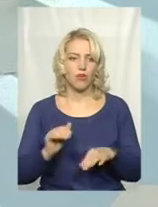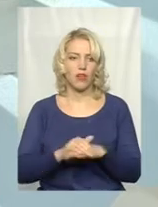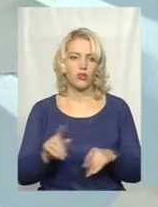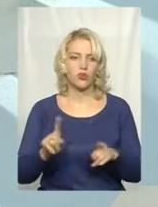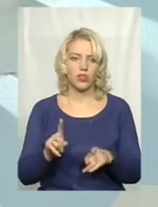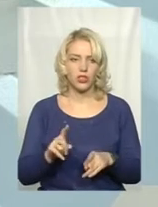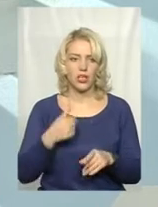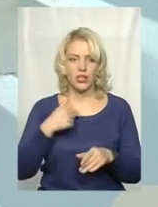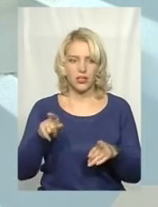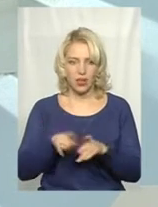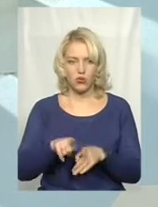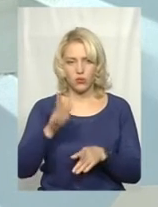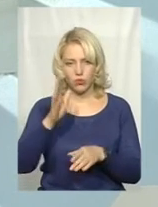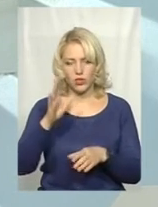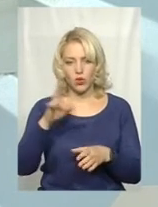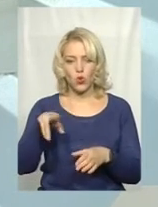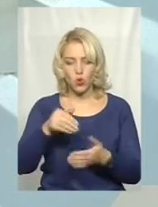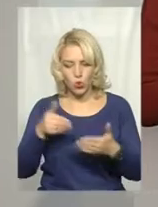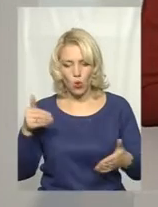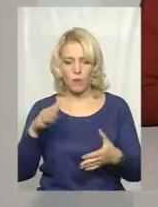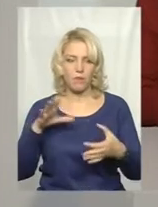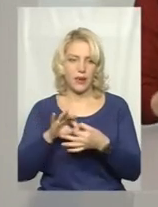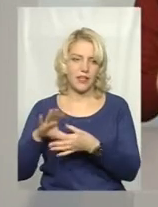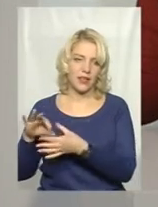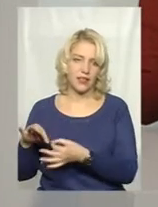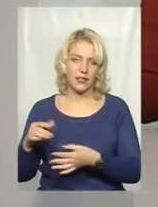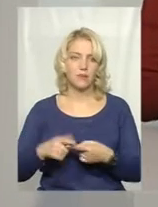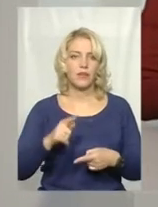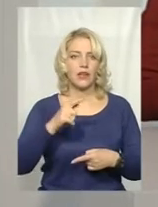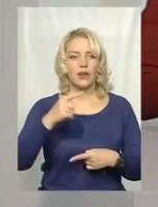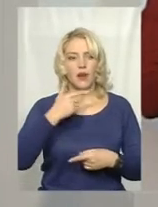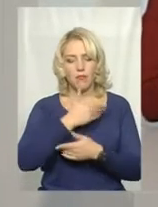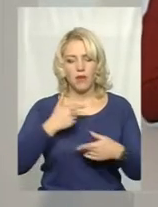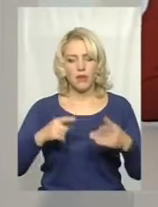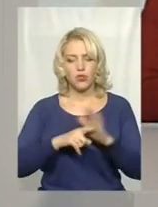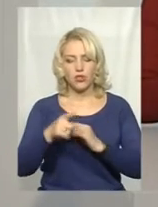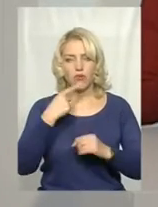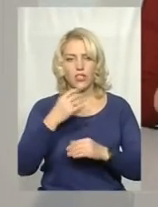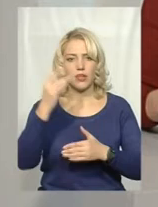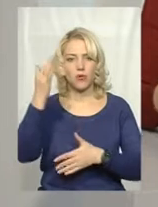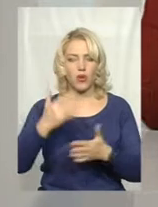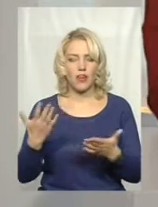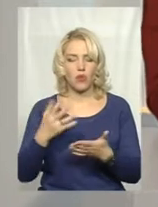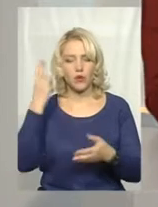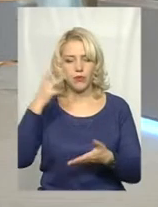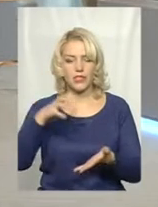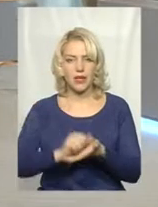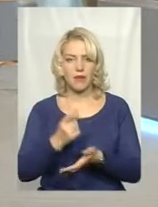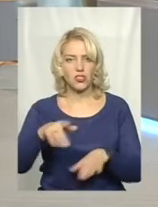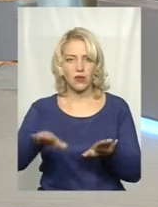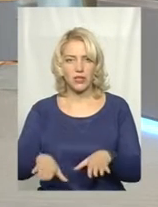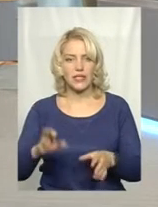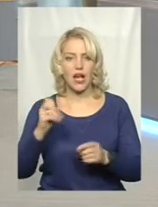сподіваюся, що це також буде до приєднання. І ми почали говорити про рейтинг, в якому Хмельниччина посіла перше місце. А от